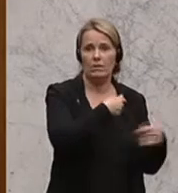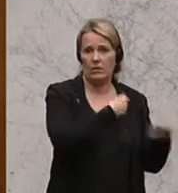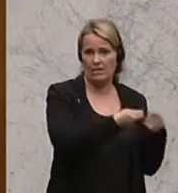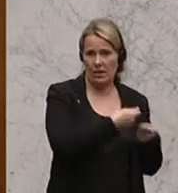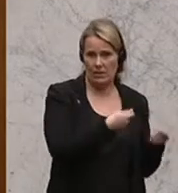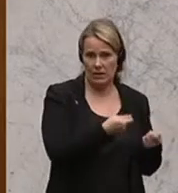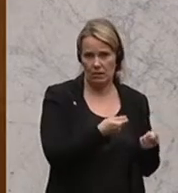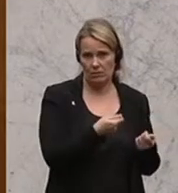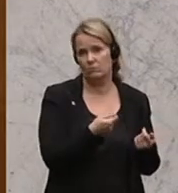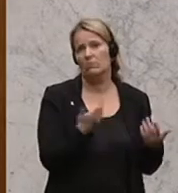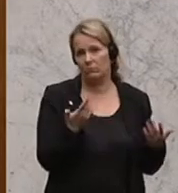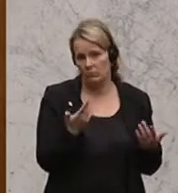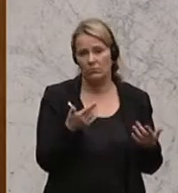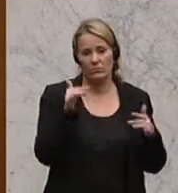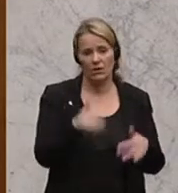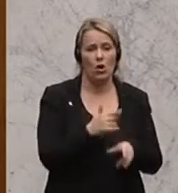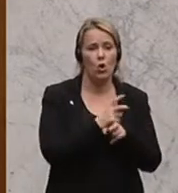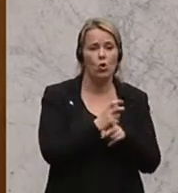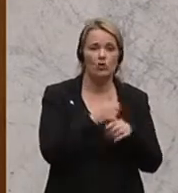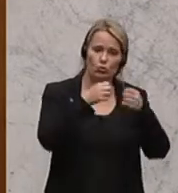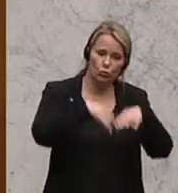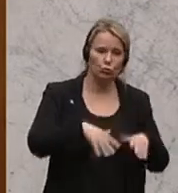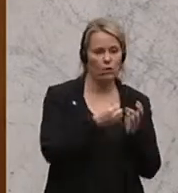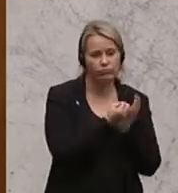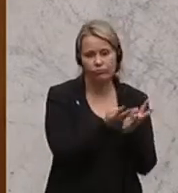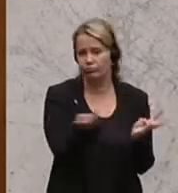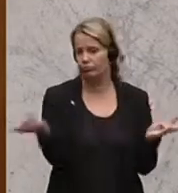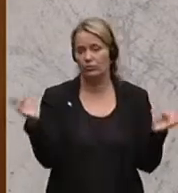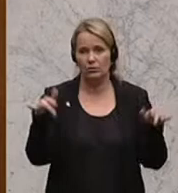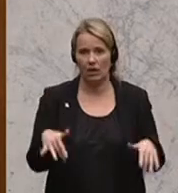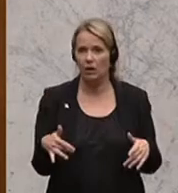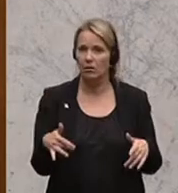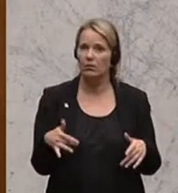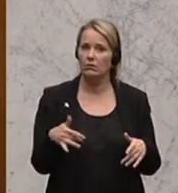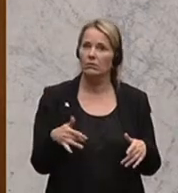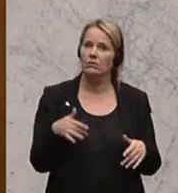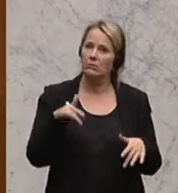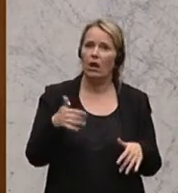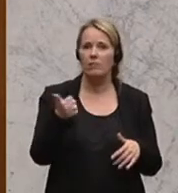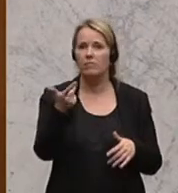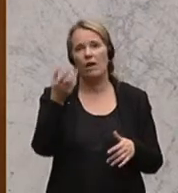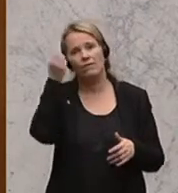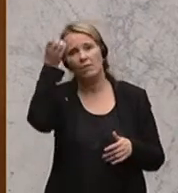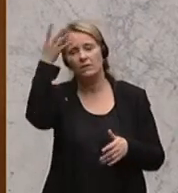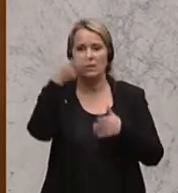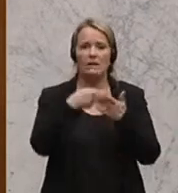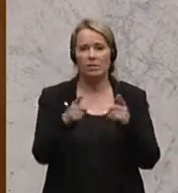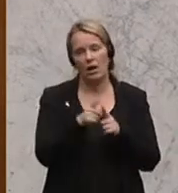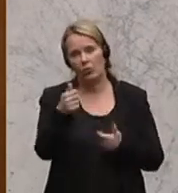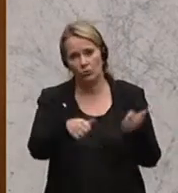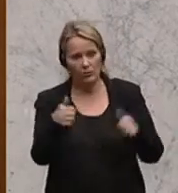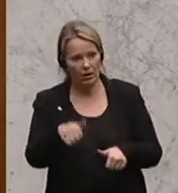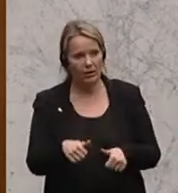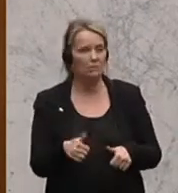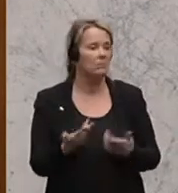Und es ist halt der Vielfalt der österreichischen Strukturen zu danken, dass man da bestimmte Fantasienamen auch dabei hat. Das